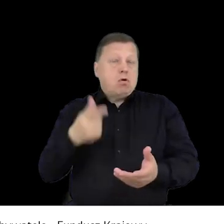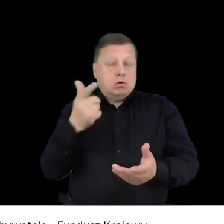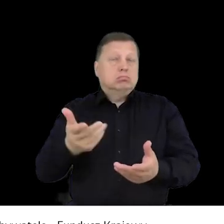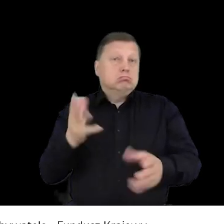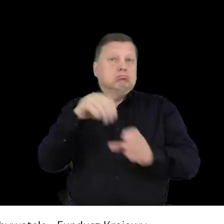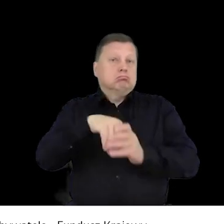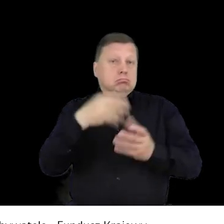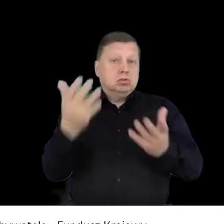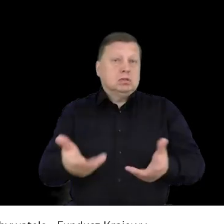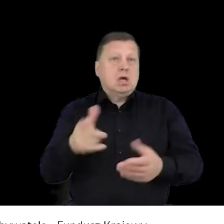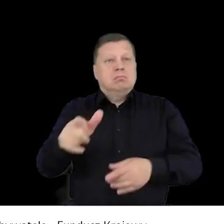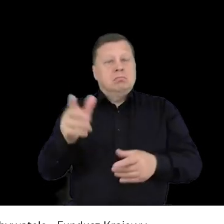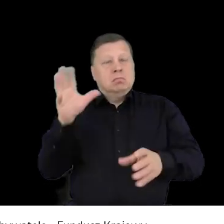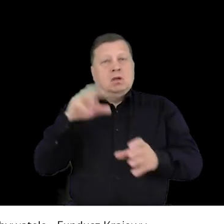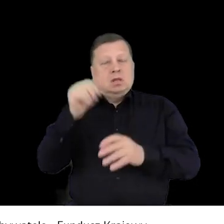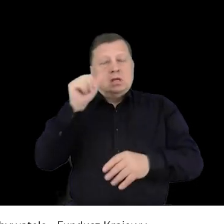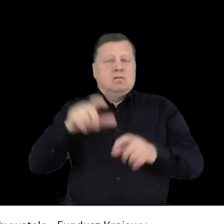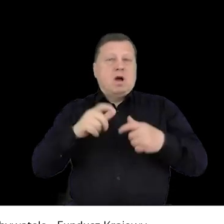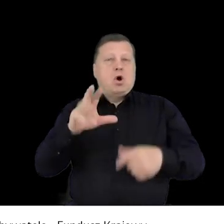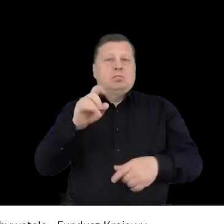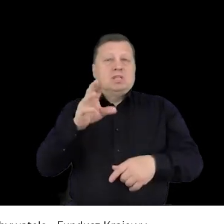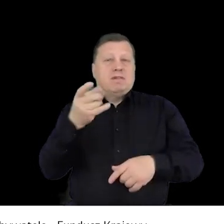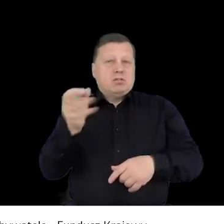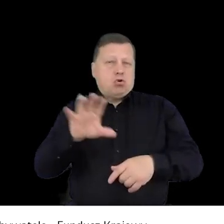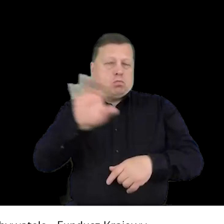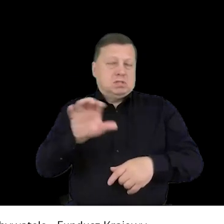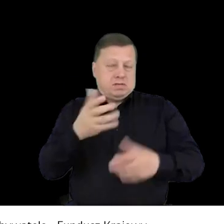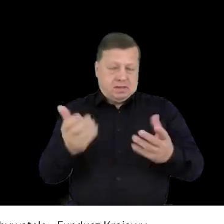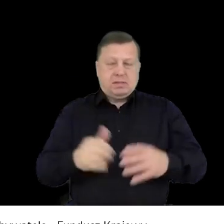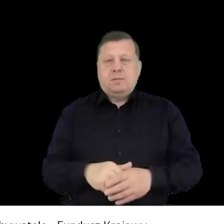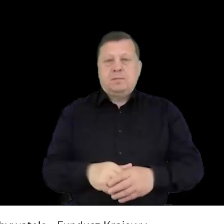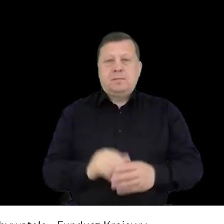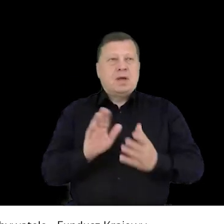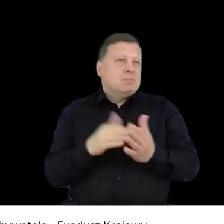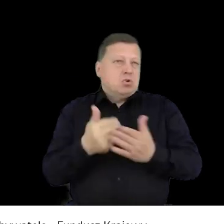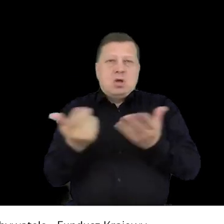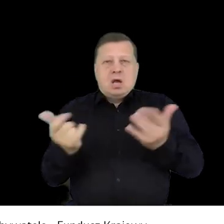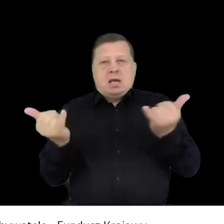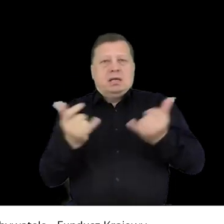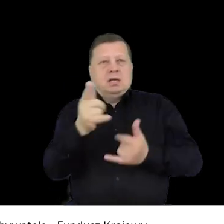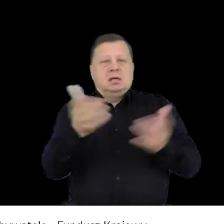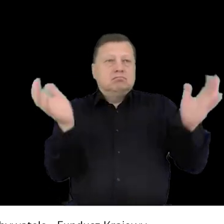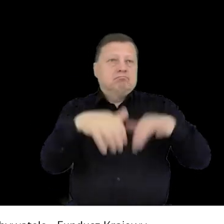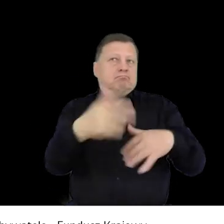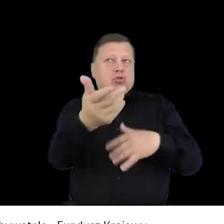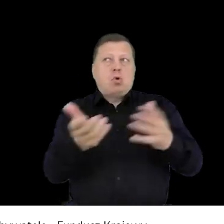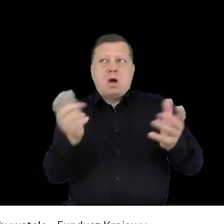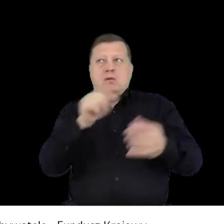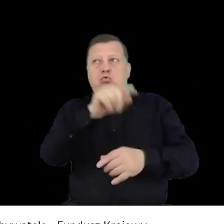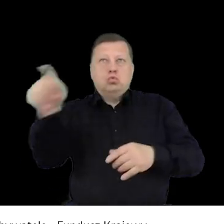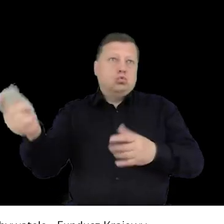właśnie zostać obserwatorem na przykład podczas jakichś zgromadzeń, nie wiem, okołowyborczych, czy